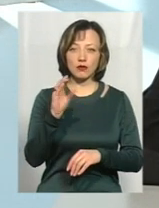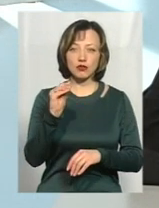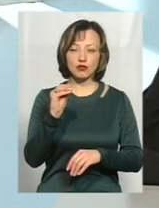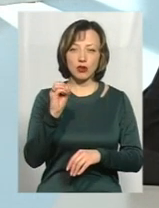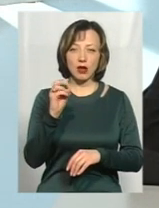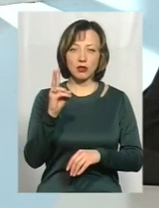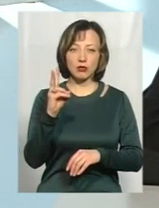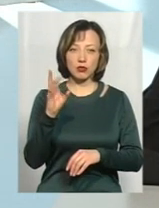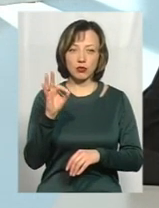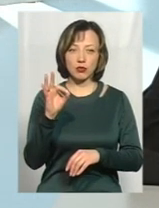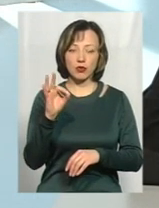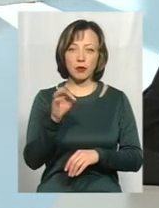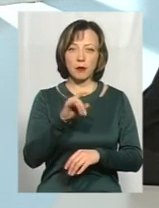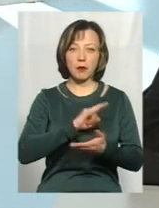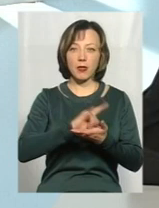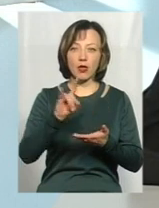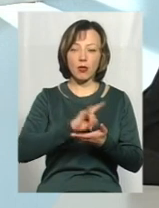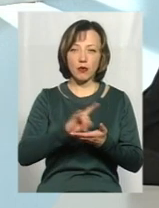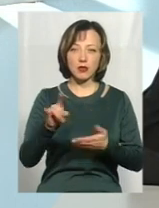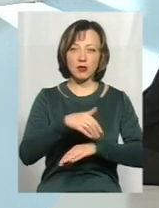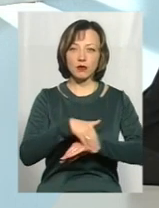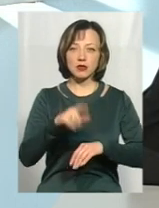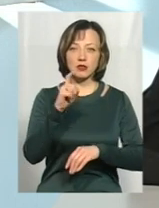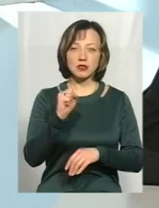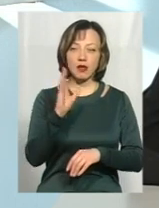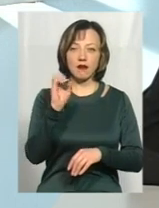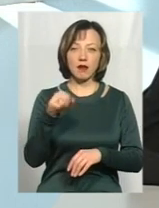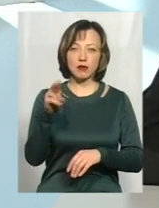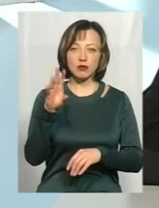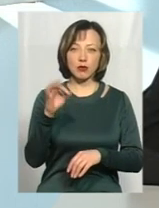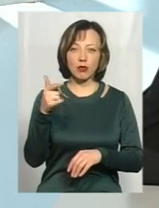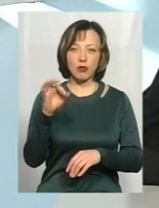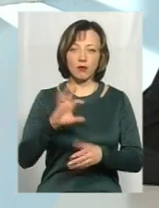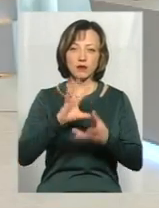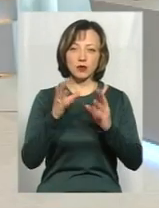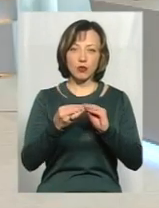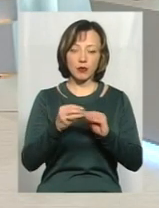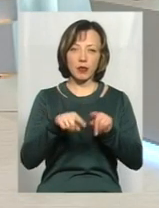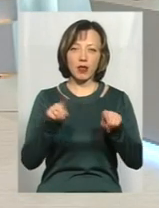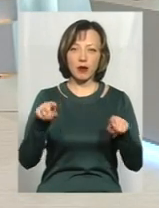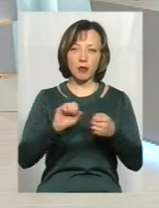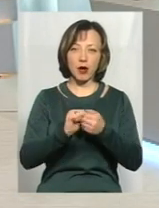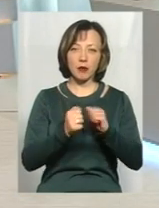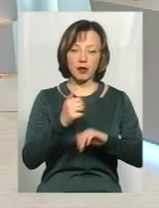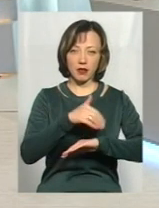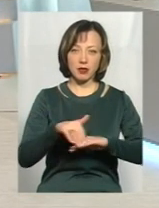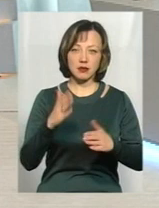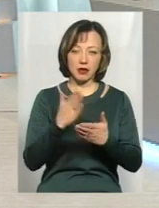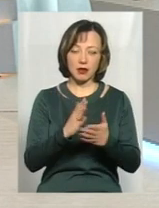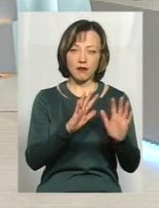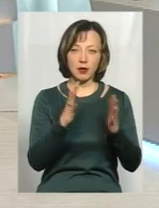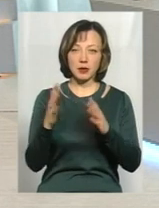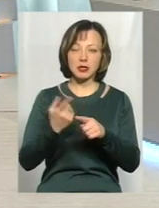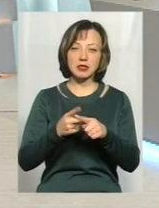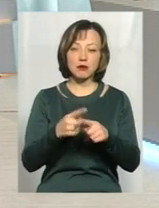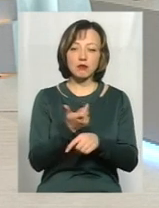потрапляють, вулиця Пілотська, вулиця Завадського і в цілому ще деколи по Кам'янецькій ми зустрічаємо такі випадки.